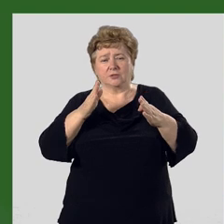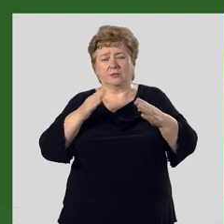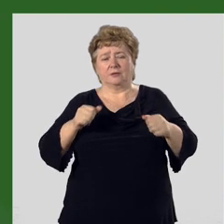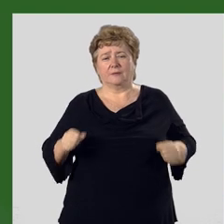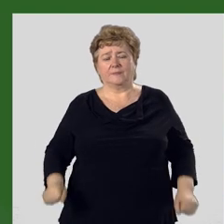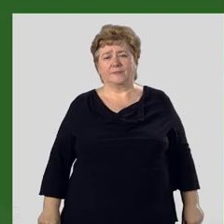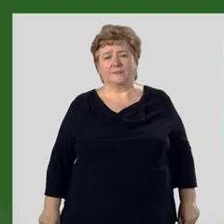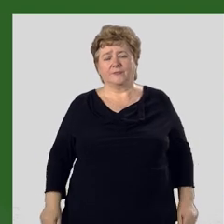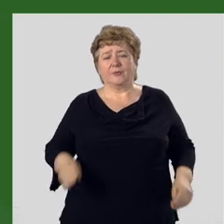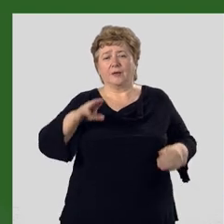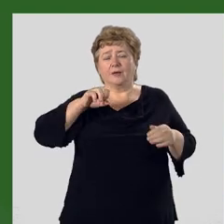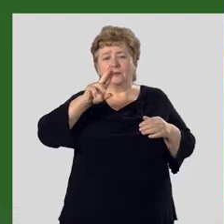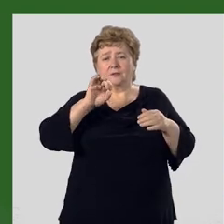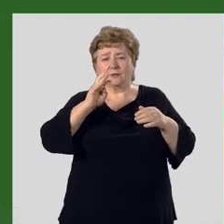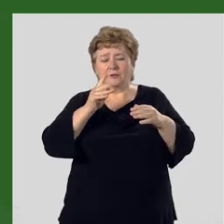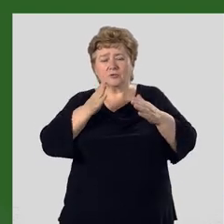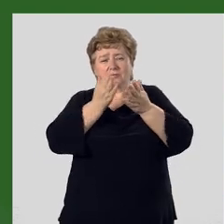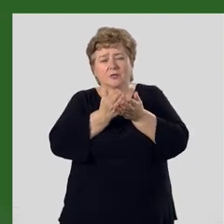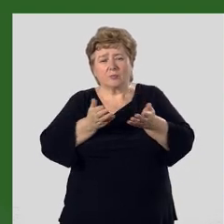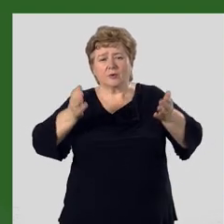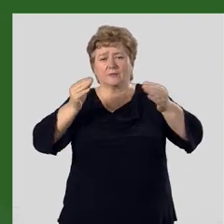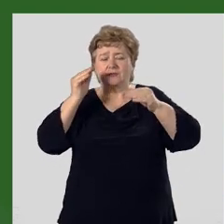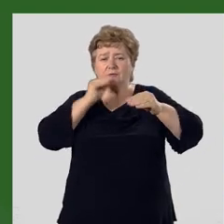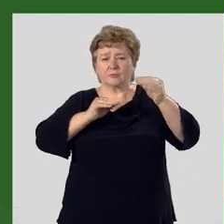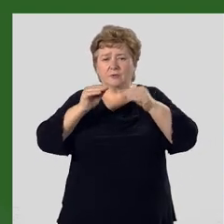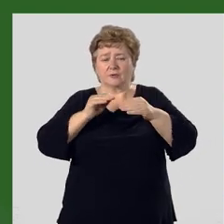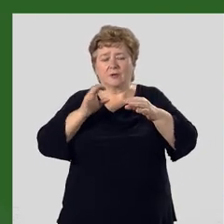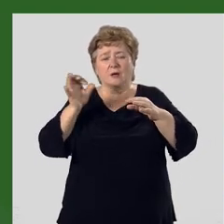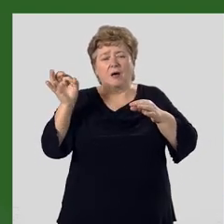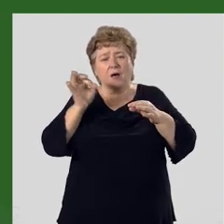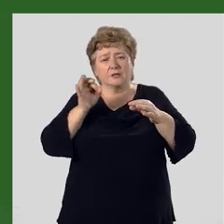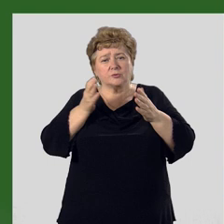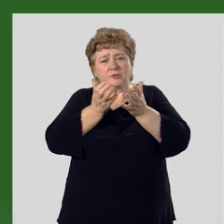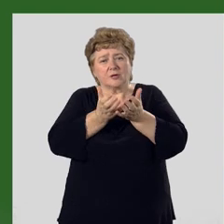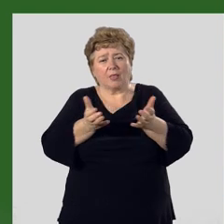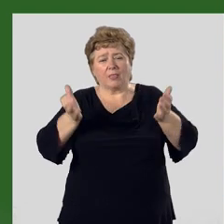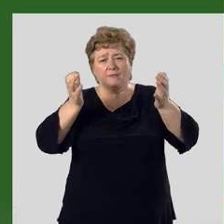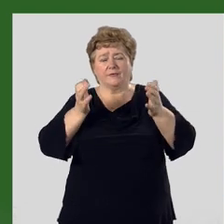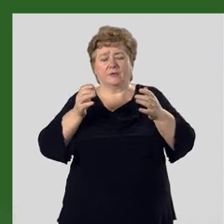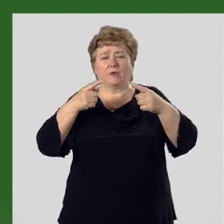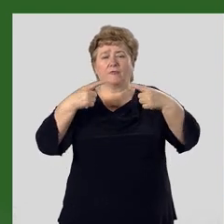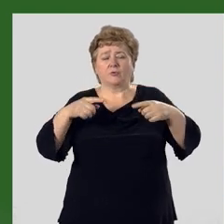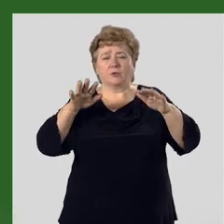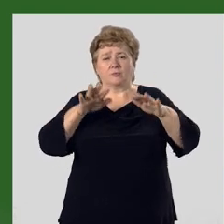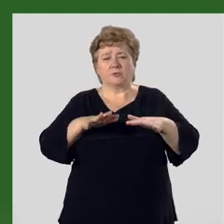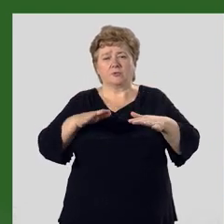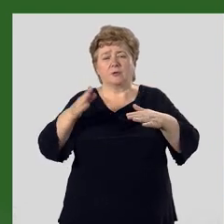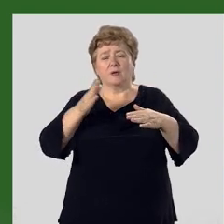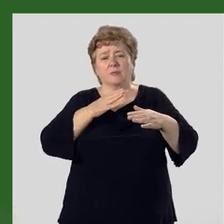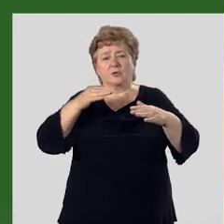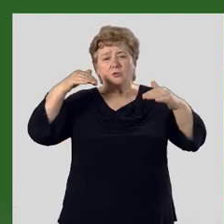В тектонических прогибах сформировались озерные котловины. В других местах